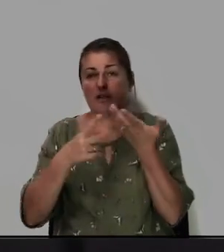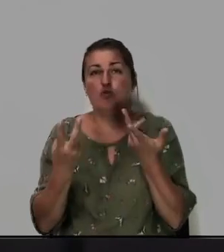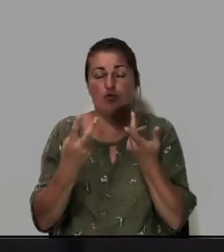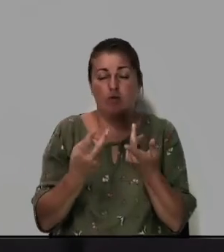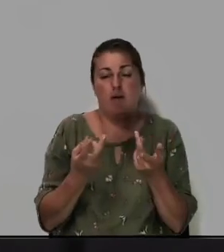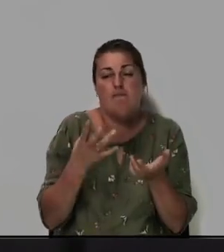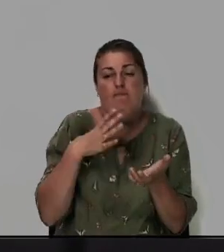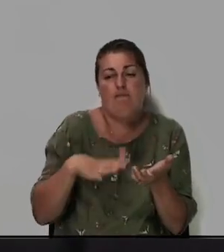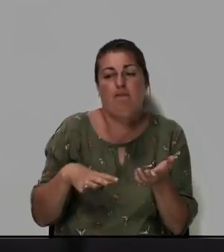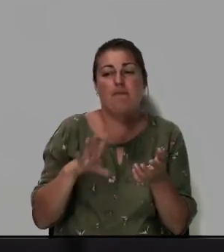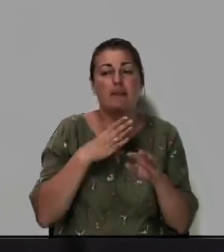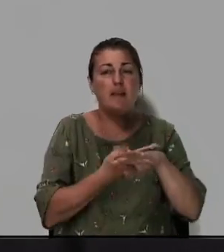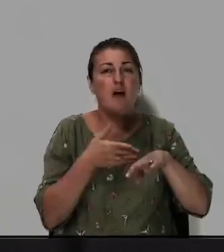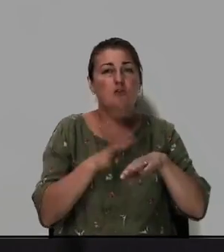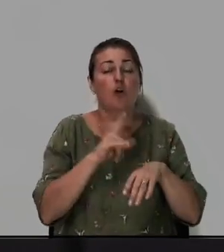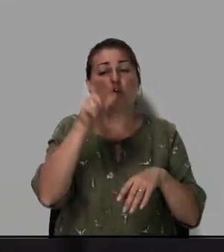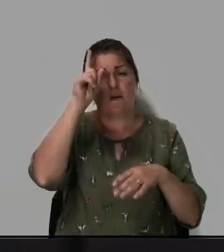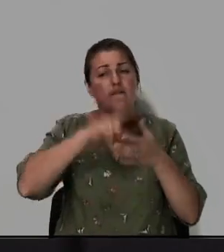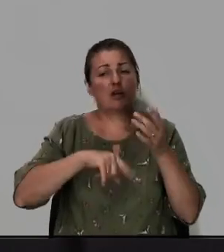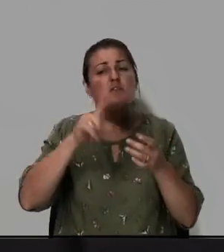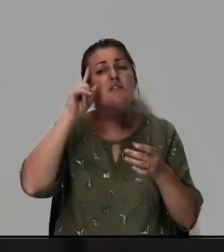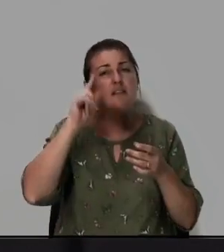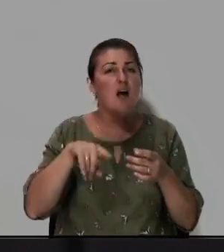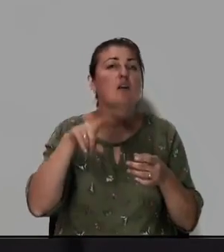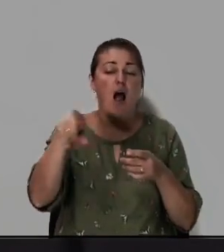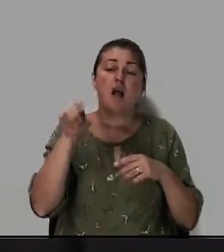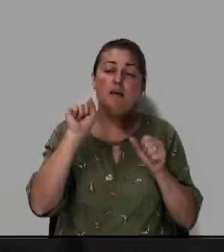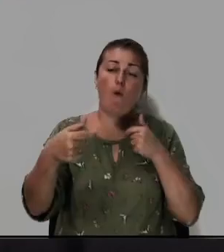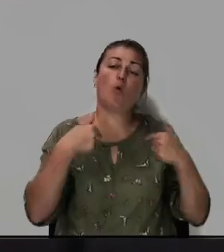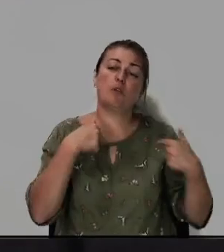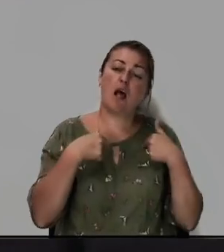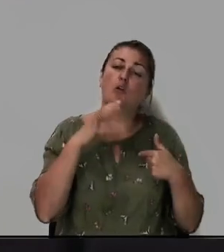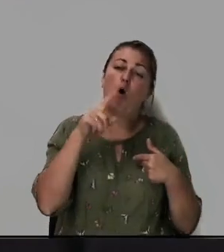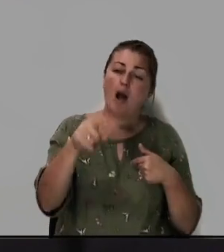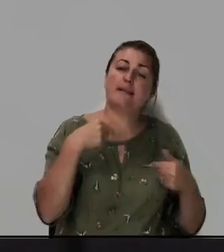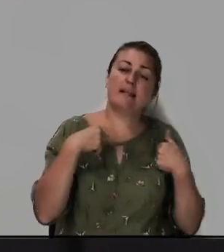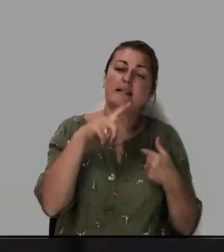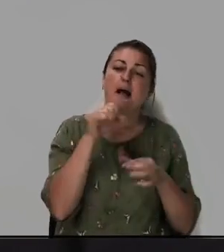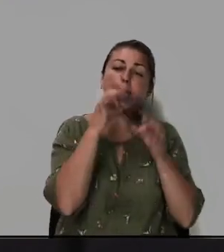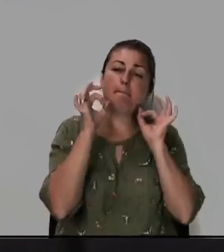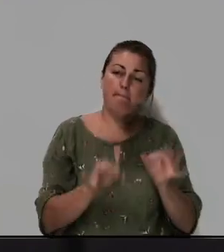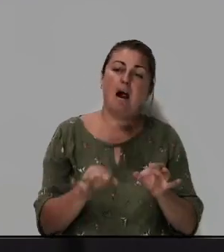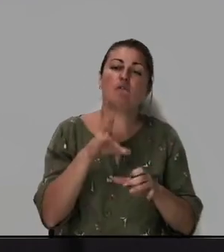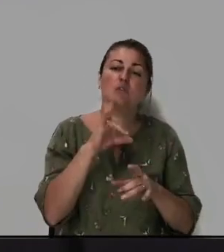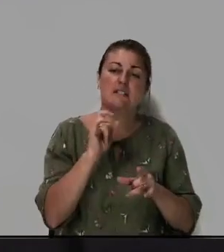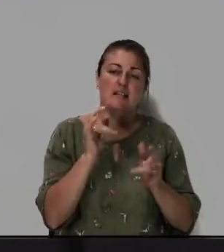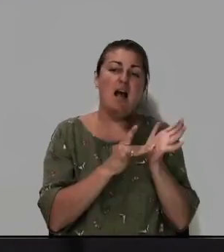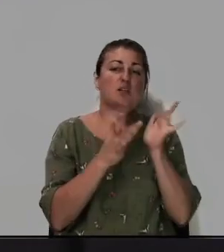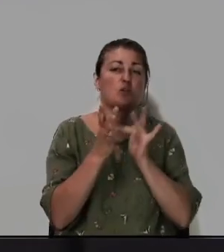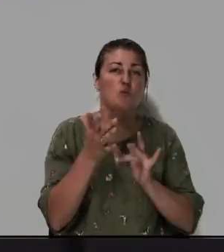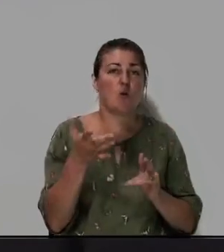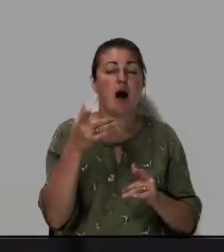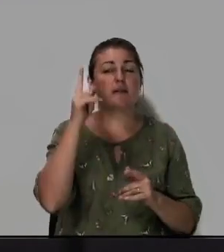тяжелее но праведники знают они могут и страдать но они за правду они за Христа они